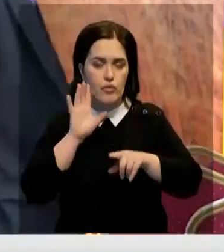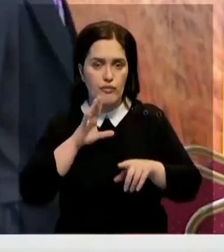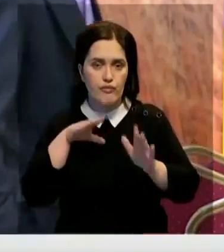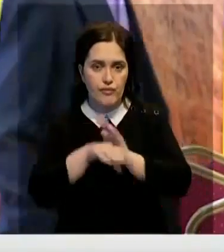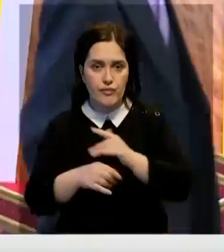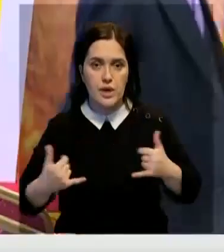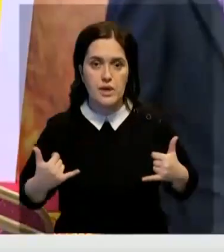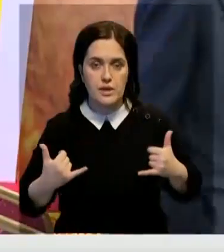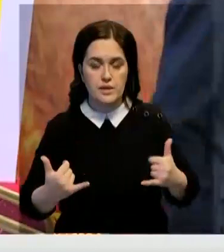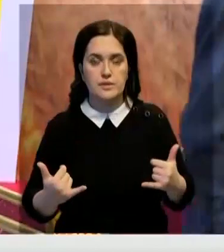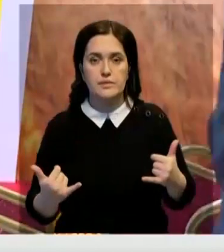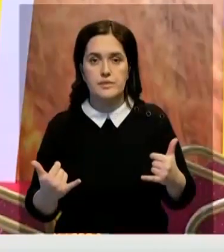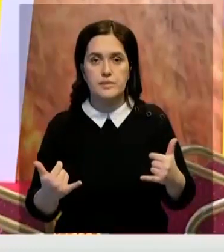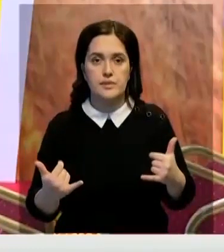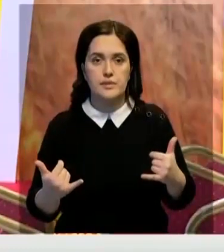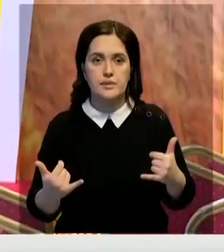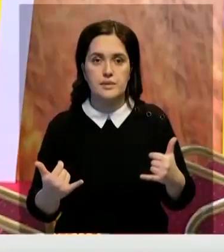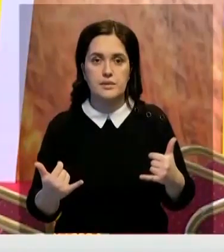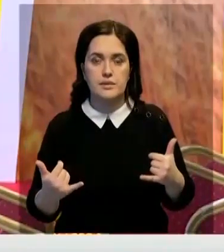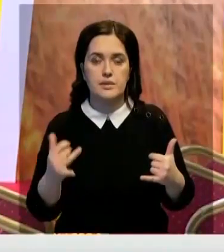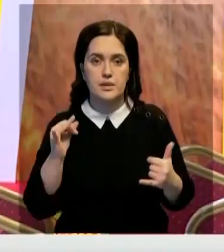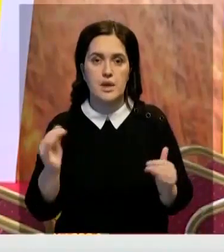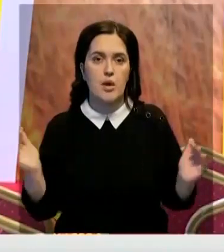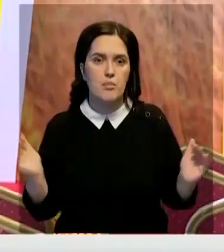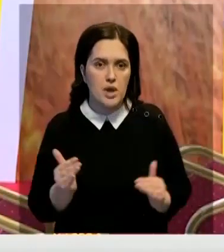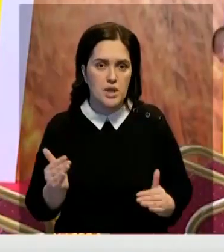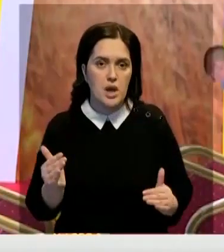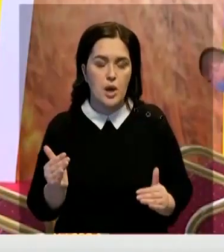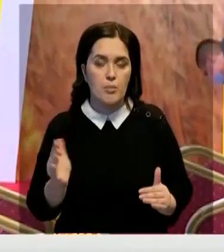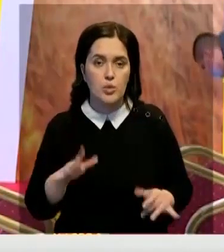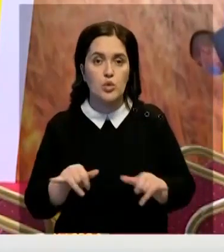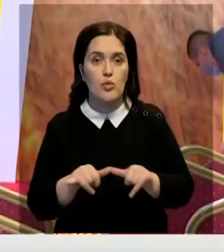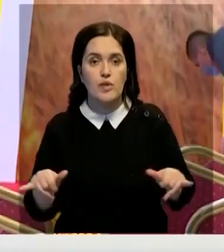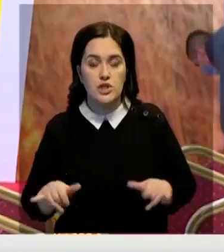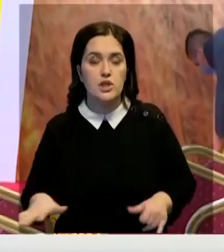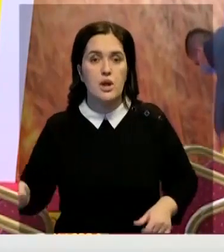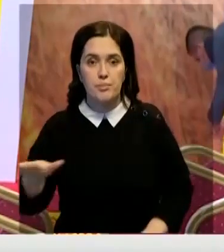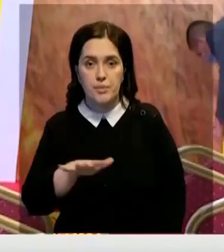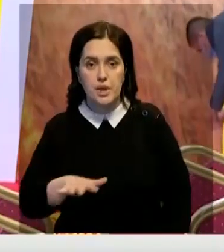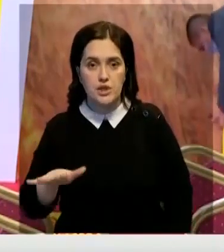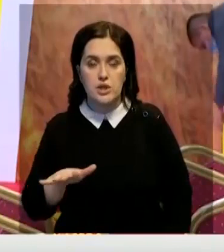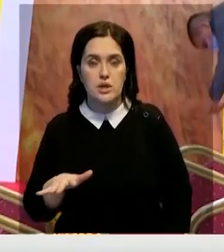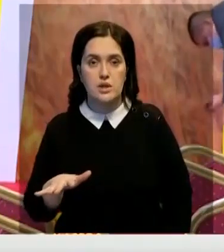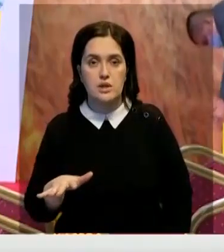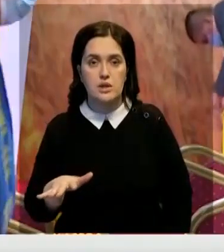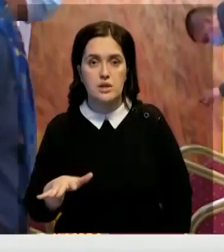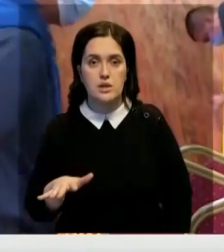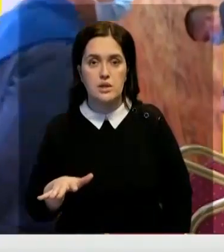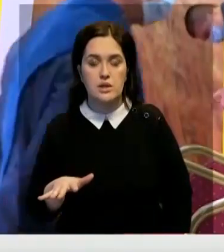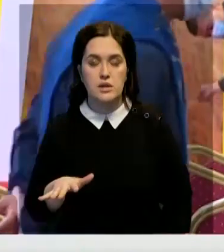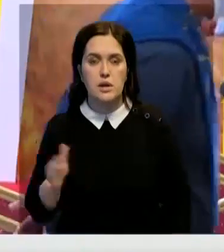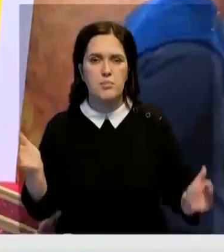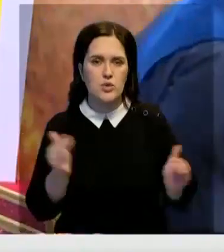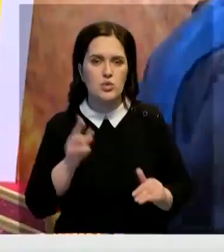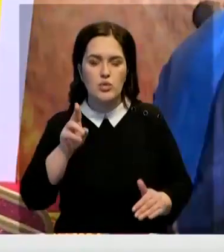и будем увеличивать площадя менее влаголюбивых